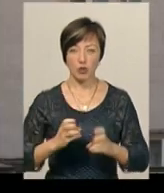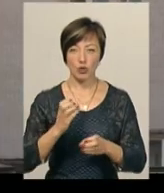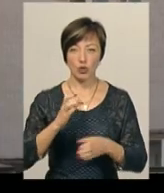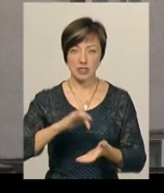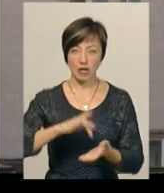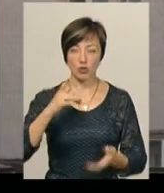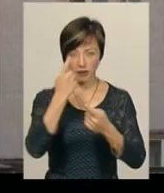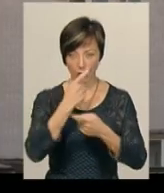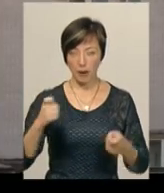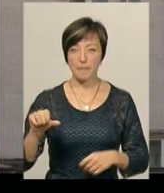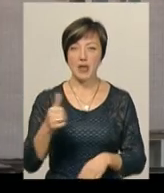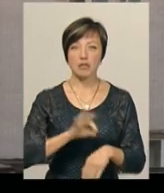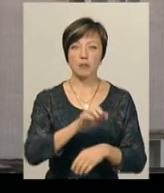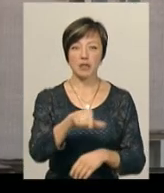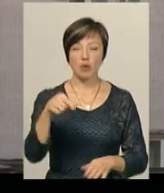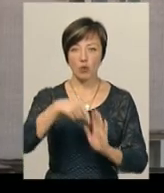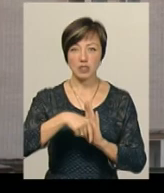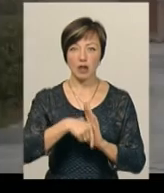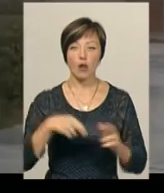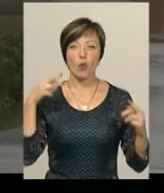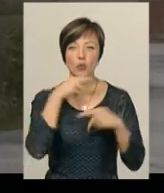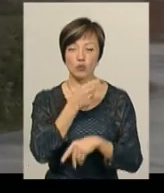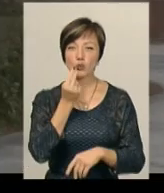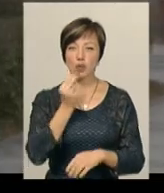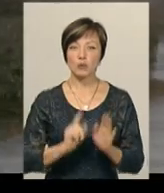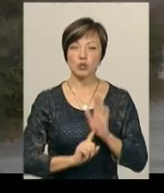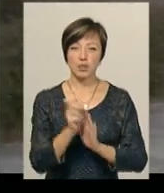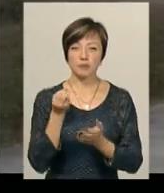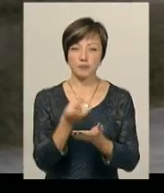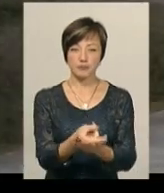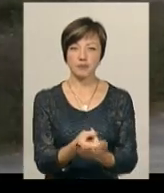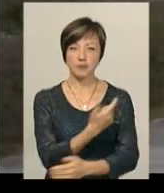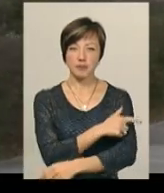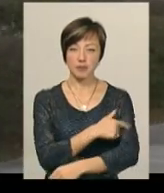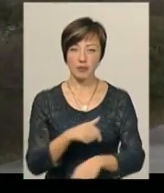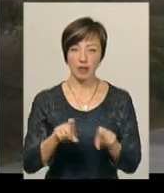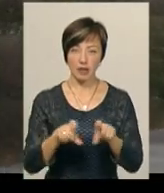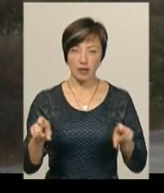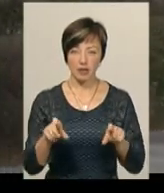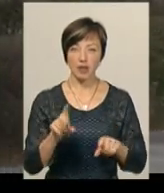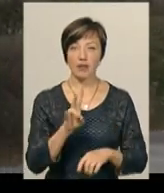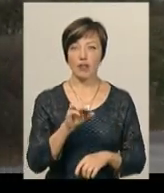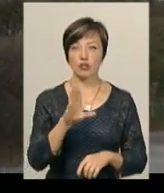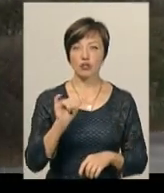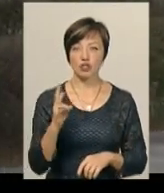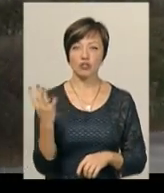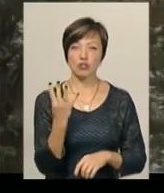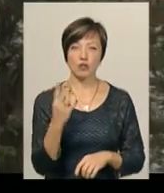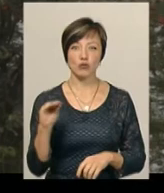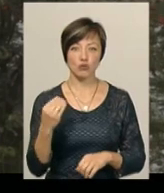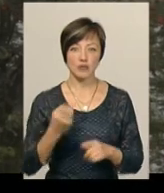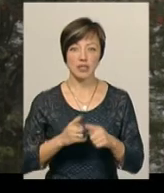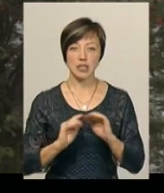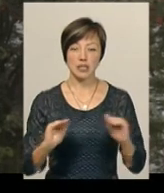Нагадаю, перші пацієнти з ознаками харчового утруєння почали надходити до інфекційного відділення у Нетішині 4 жовтня.